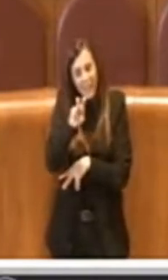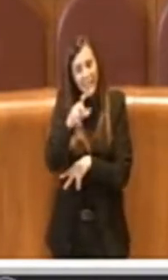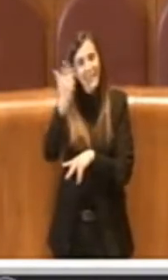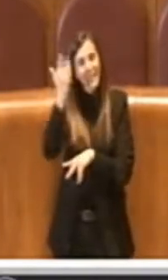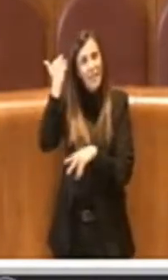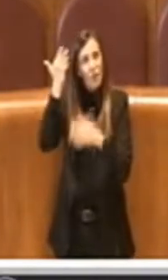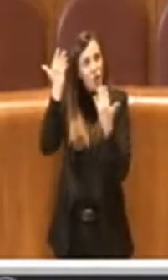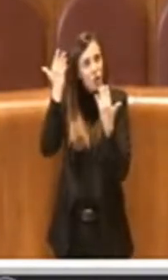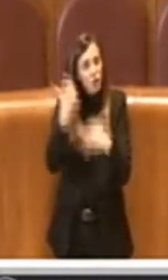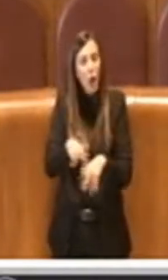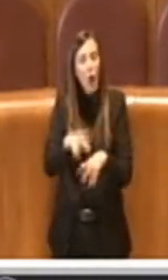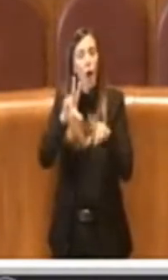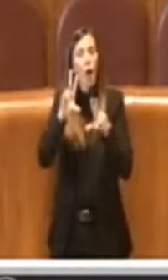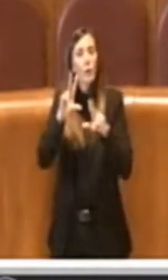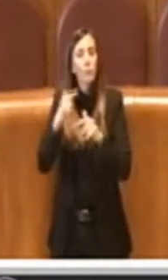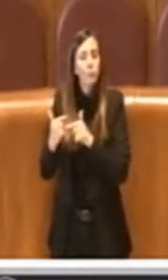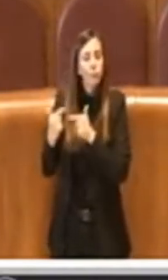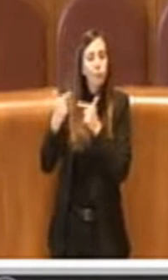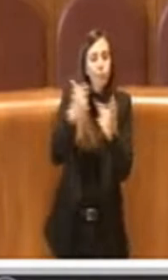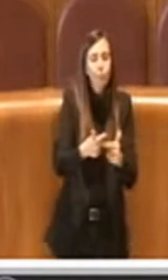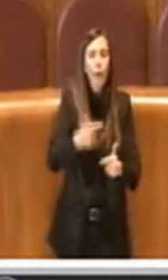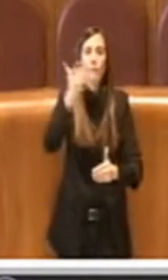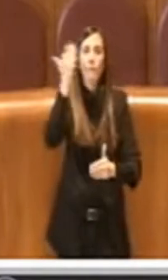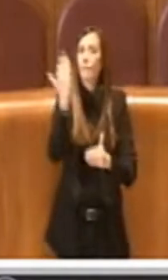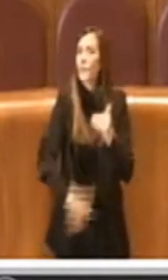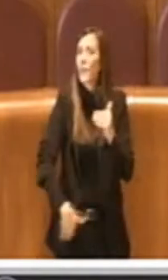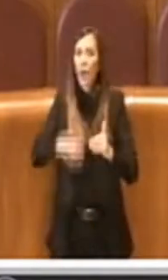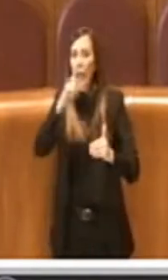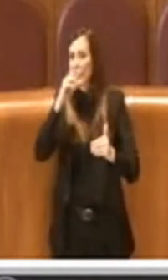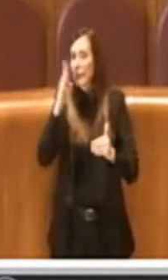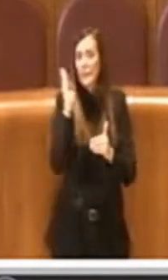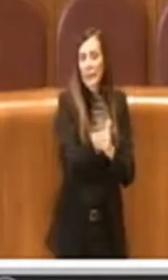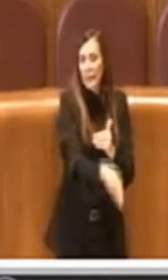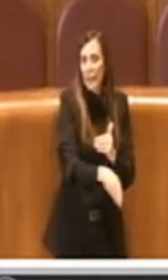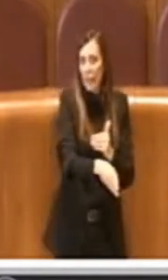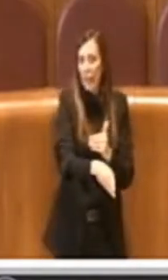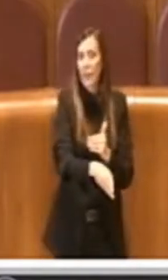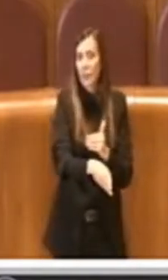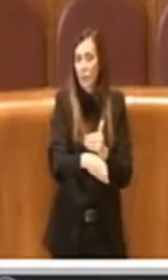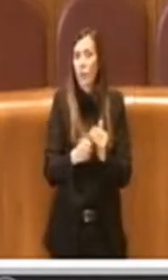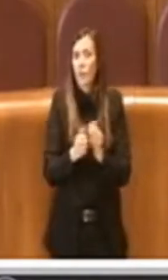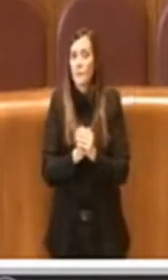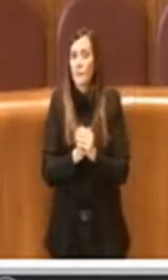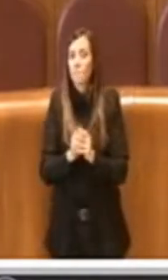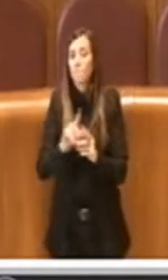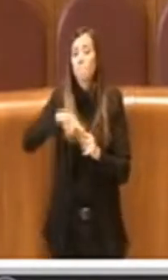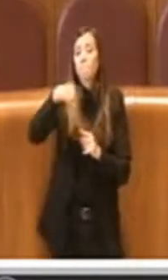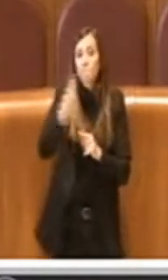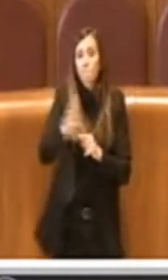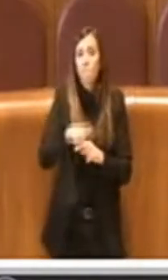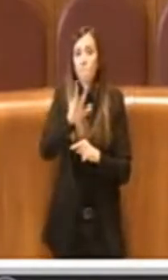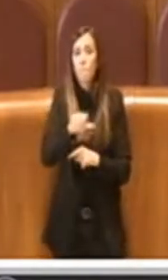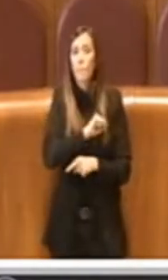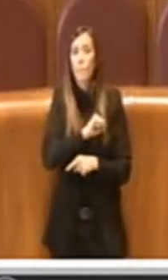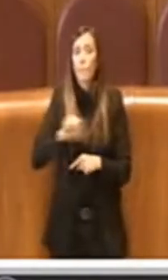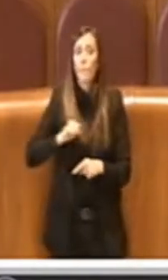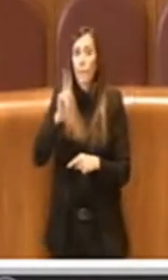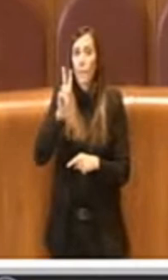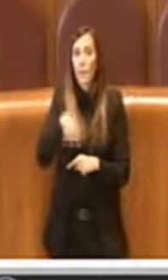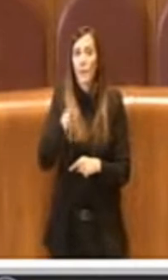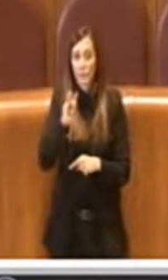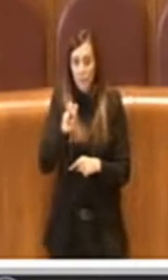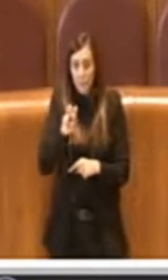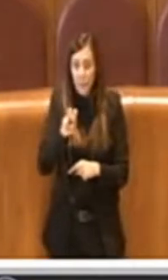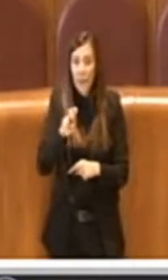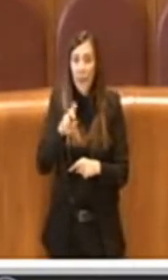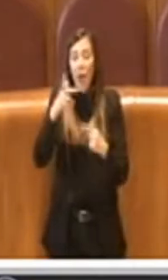poi imposto un nuovo vincolo archeologico diretto e uno successivamente il 3 giugno 2020, insomma abbiamo